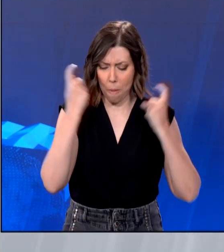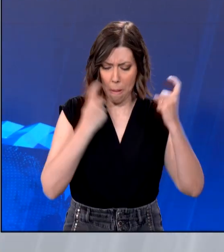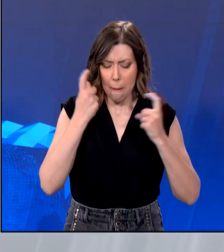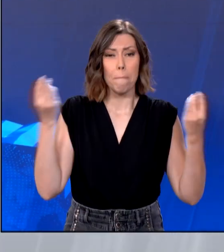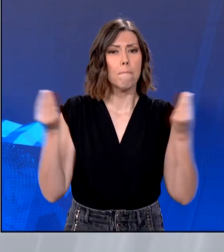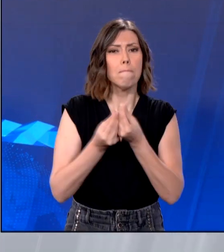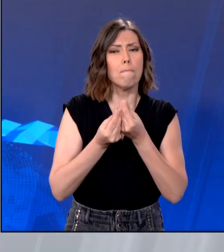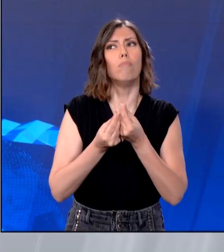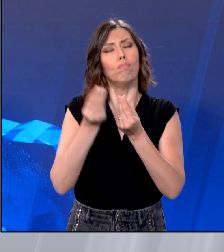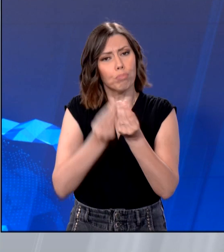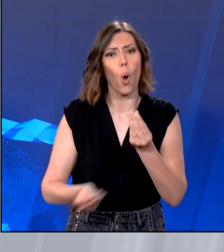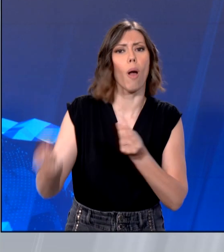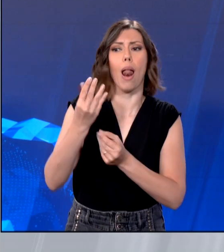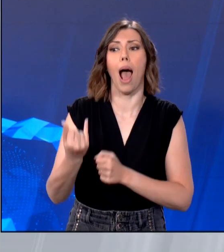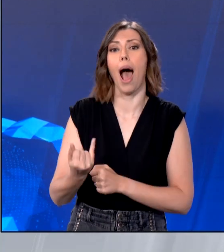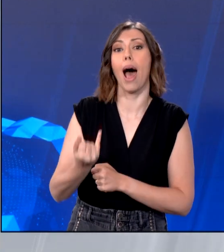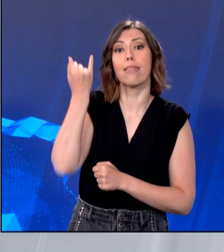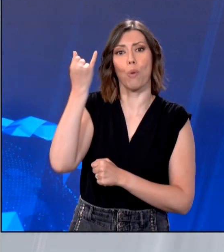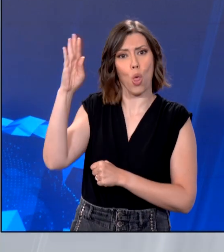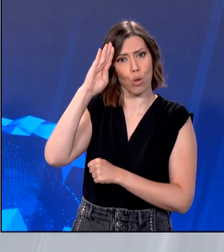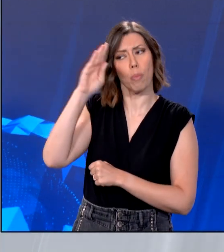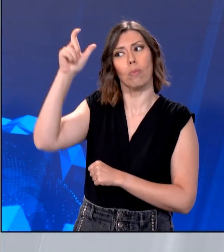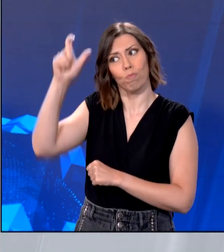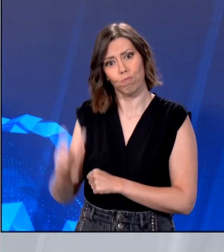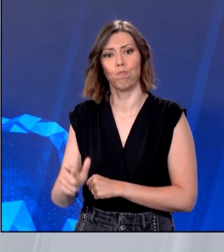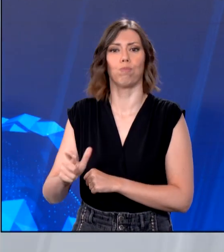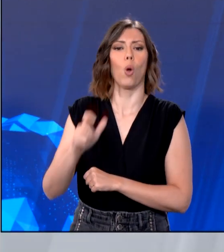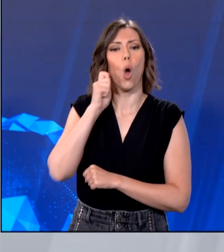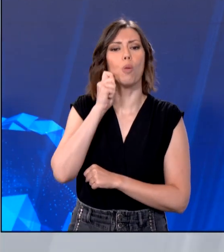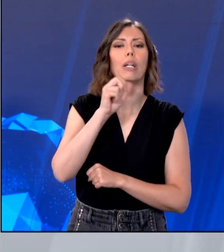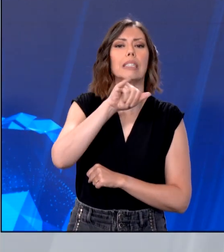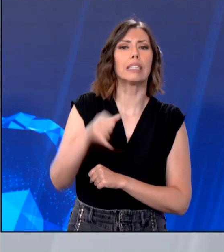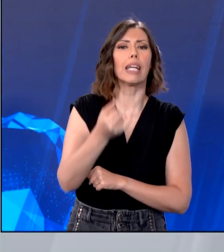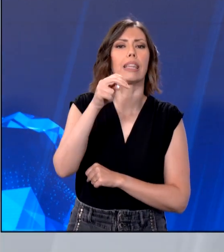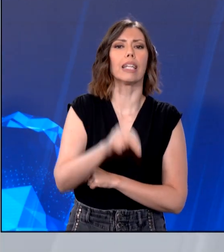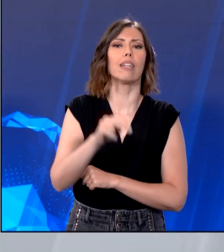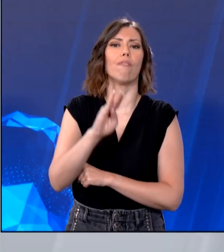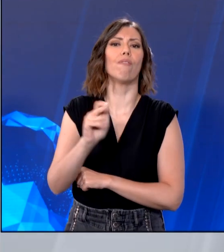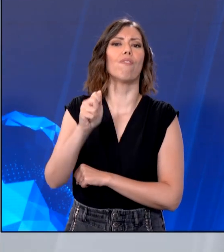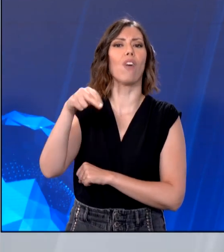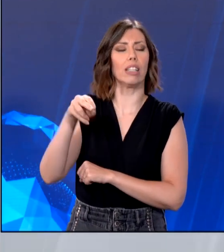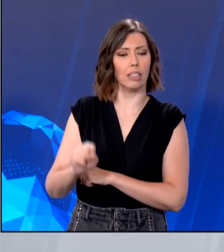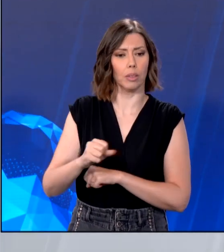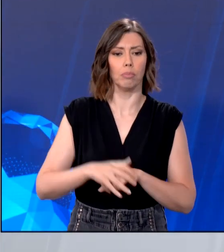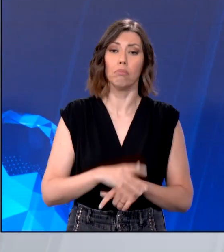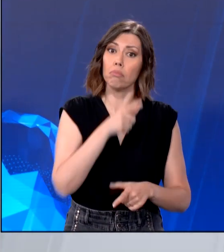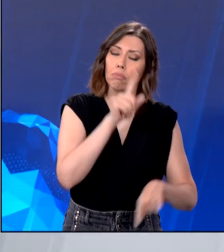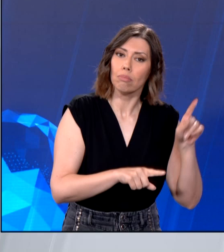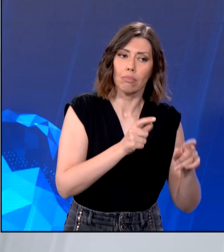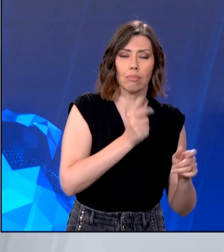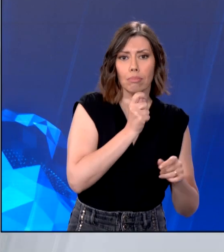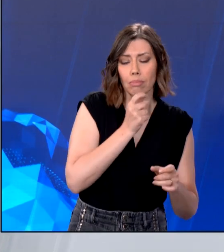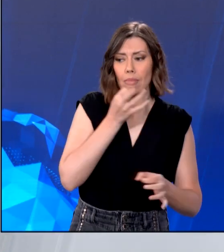του αντιπρόεδρου των Ηνωμένων Πολιτειών είναι ο γερουσιαστής J.D. Vance, της Σπουδαίας Πολιτείας του Ohio. Αναλυτές σχολίασαν πως ο Τραμπ